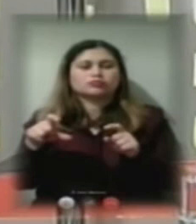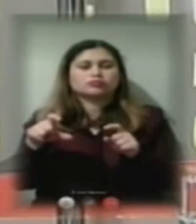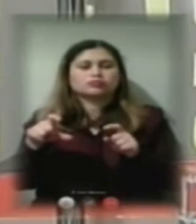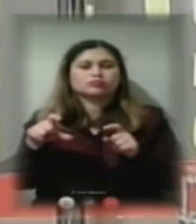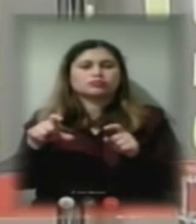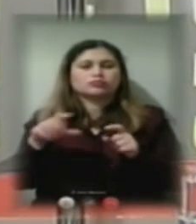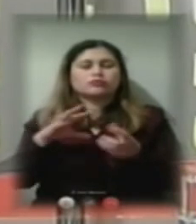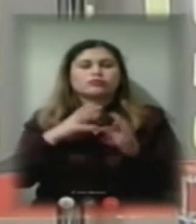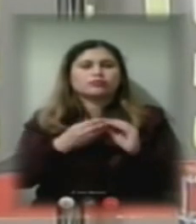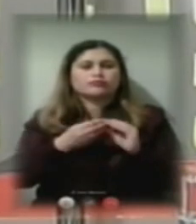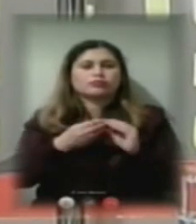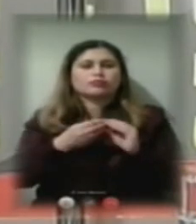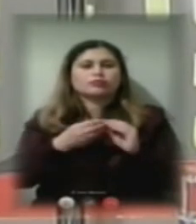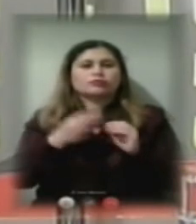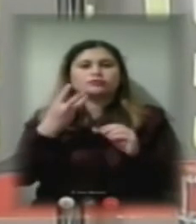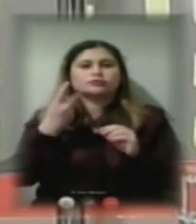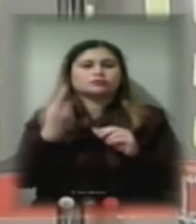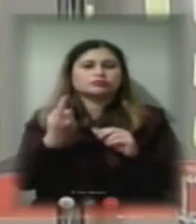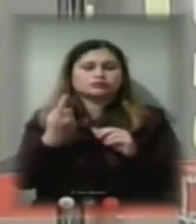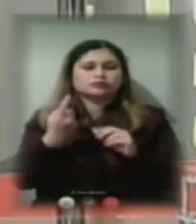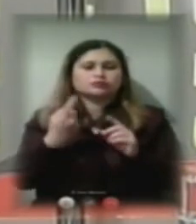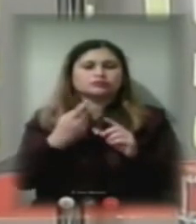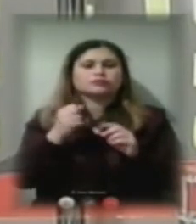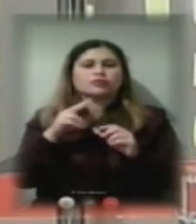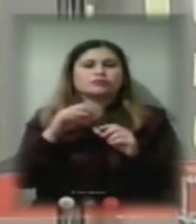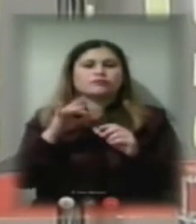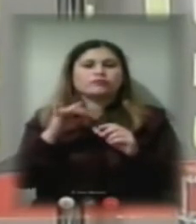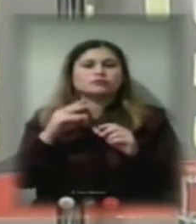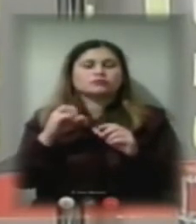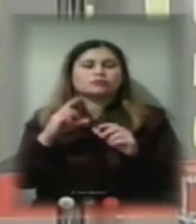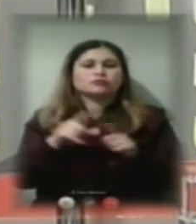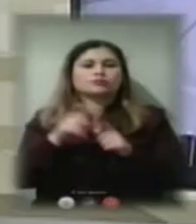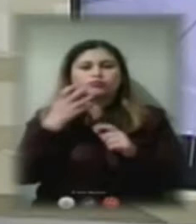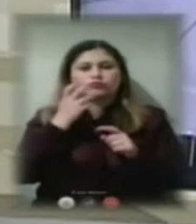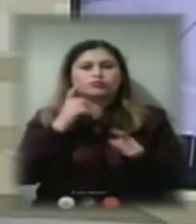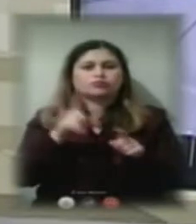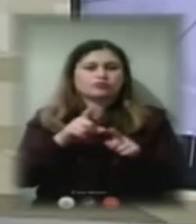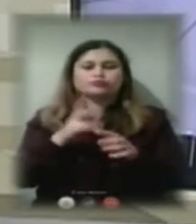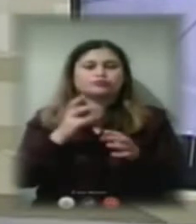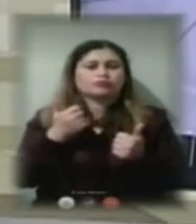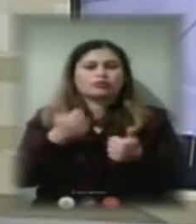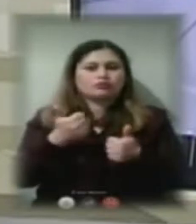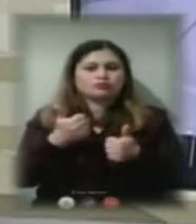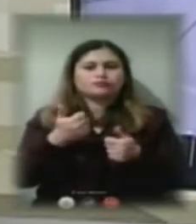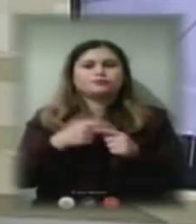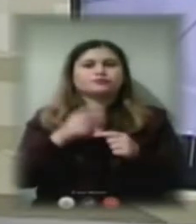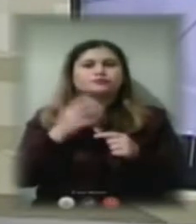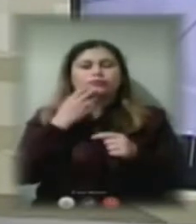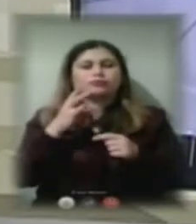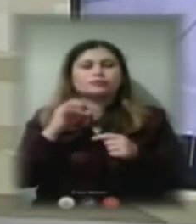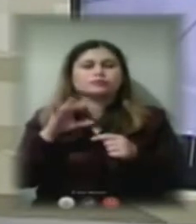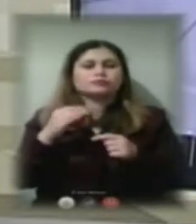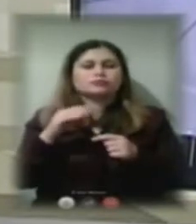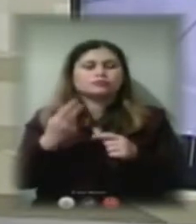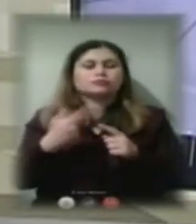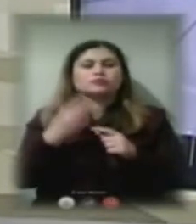освітня номер 31 на привокзальній, там також з теплоносієм не дуже гарно, теплоносій ТЕЦ. Це три об'єкти, які ми